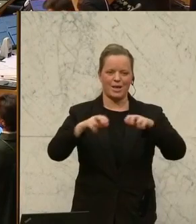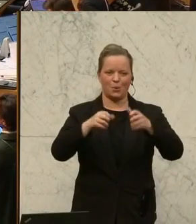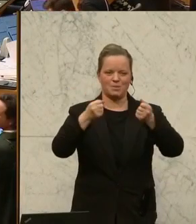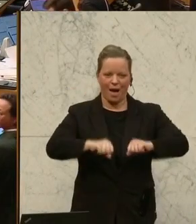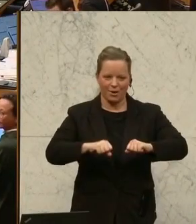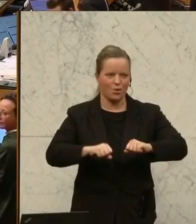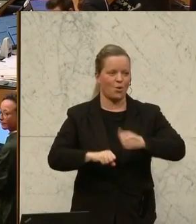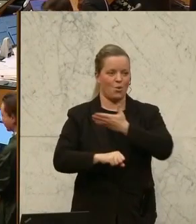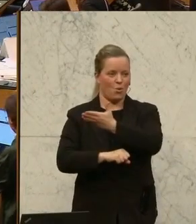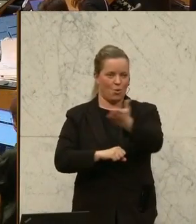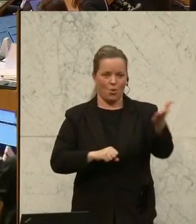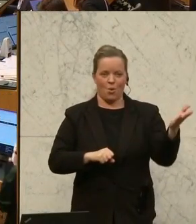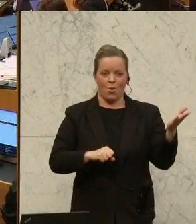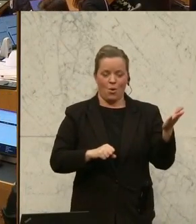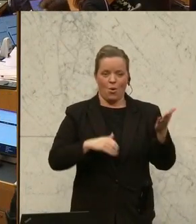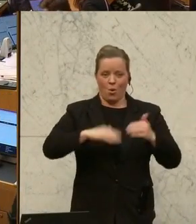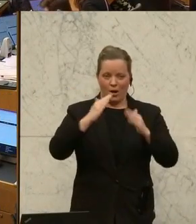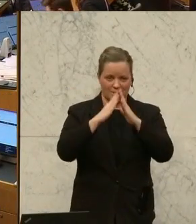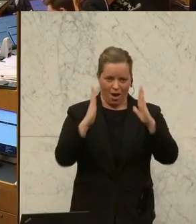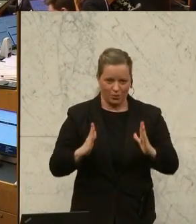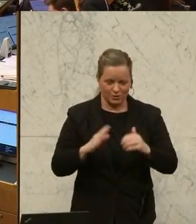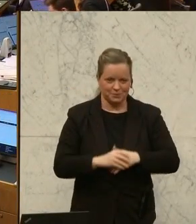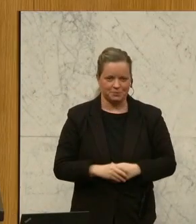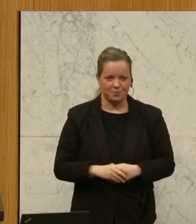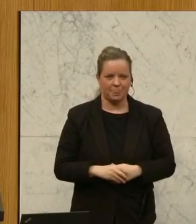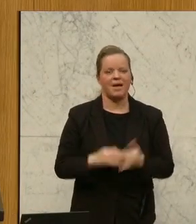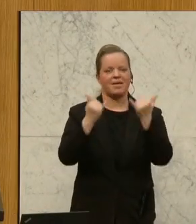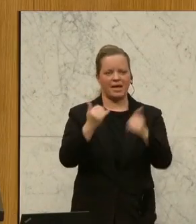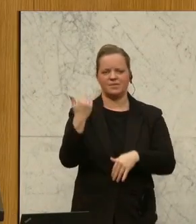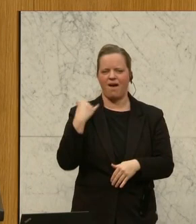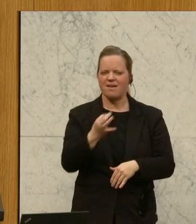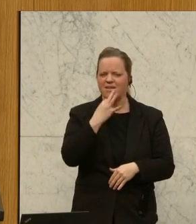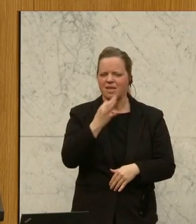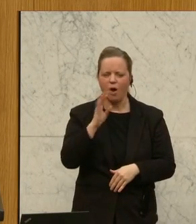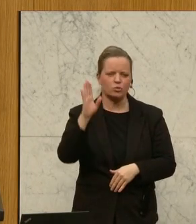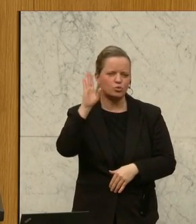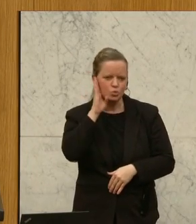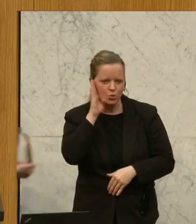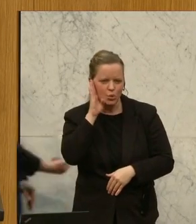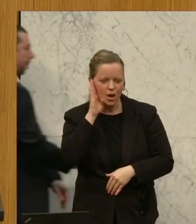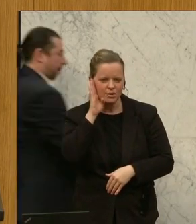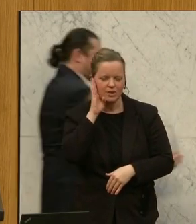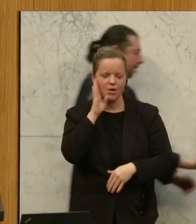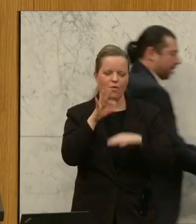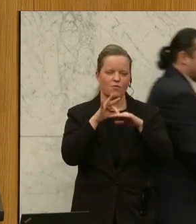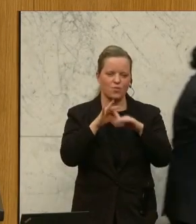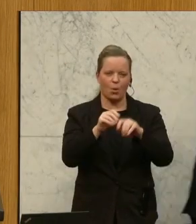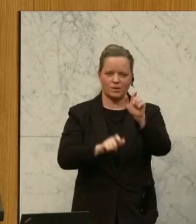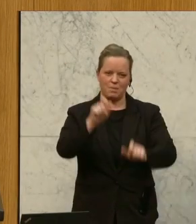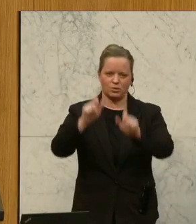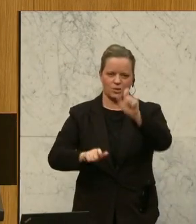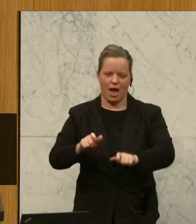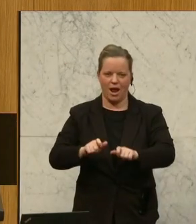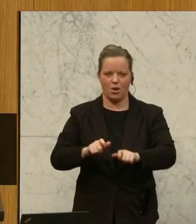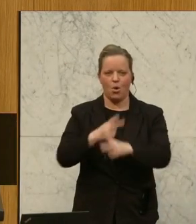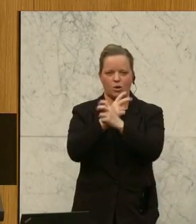Am Wort ist nun FPÖ-Klub-Chef Herbert Kickl. Das war jetzt das Führungspersonal der österreichischen Volkspartei